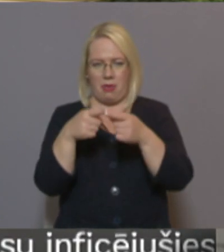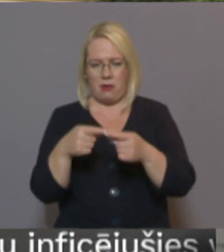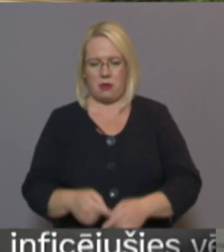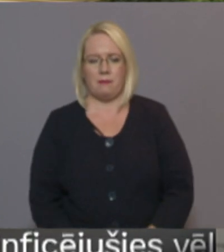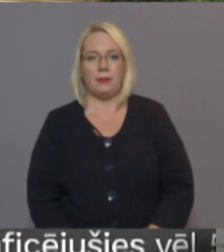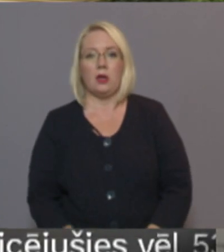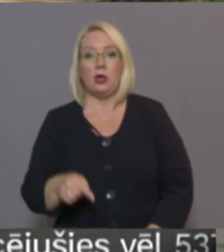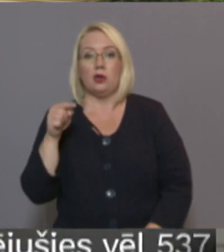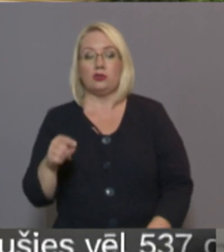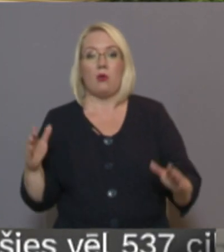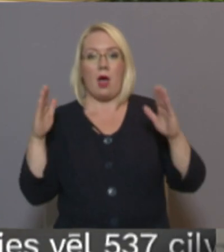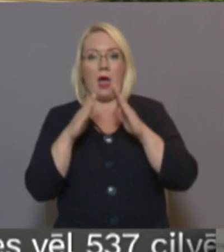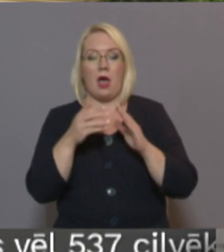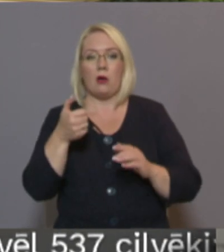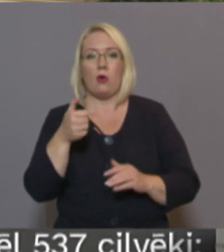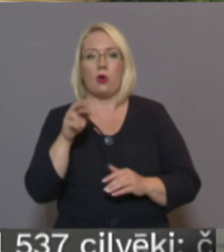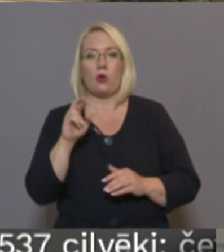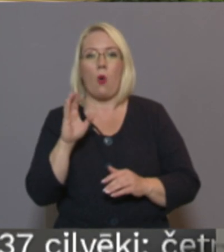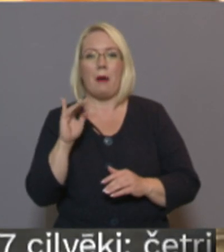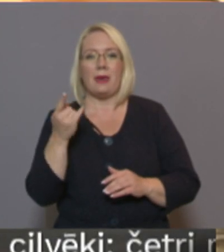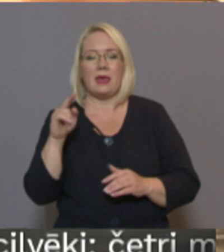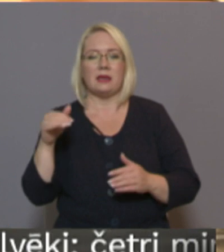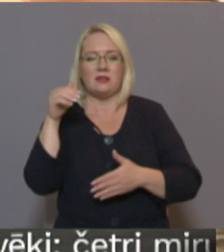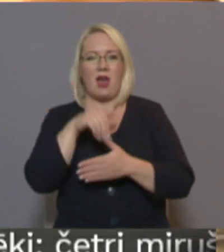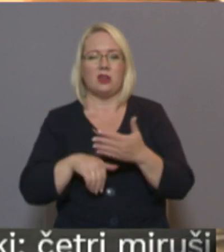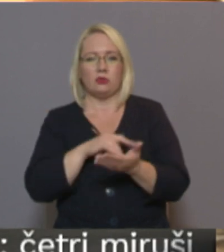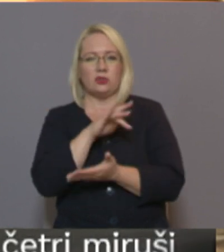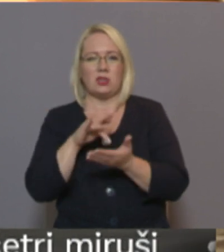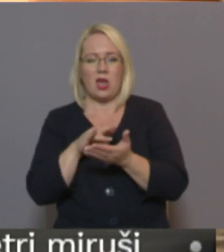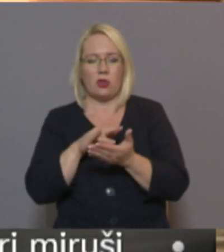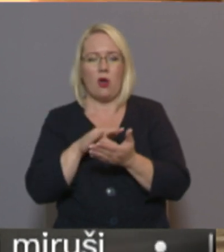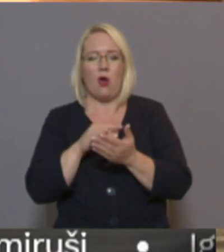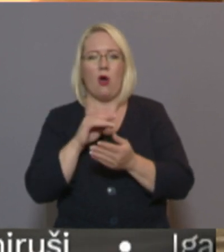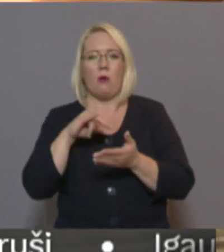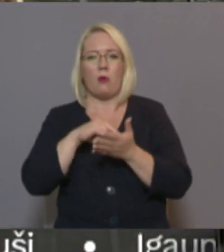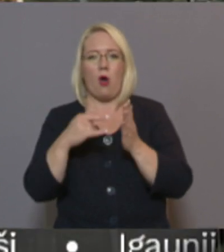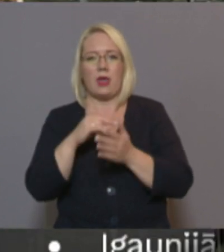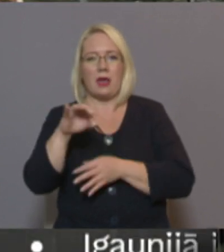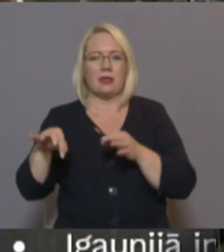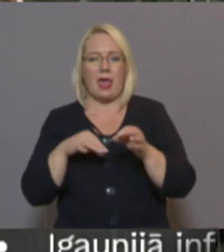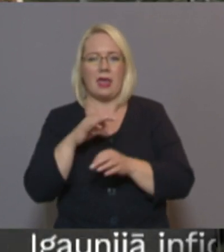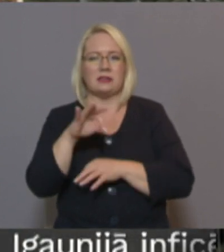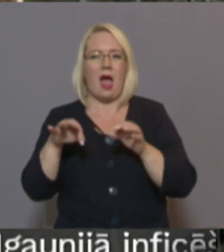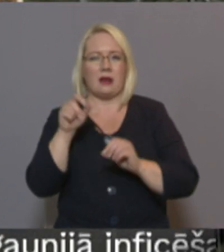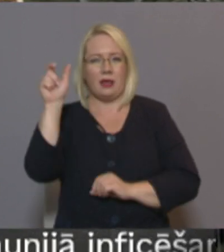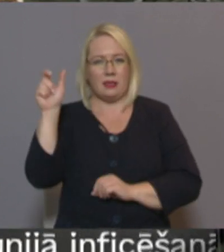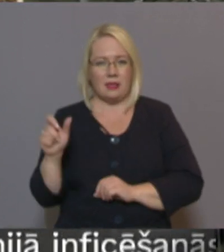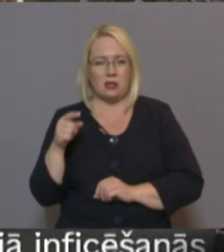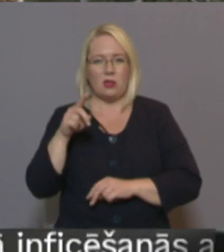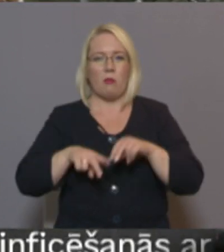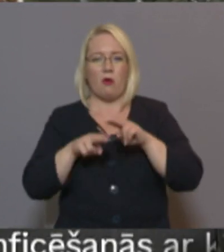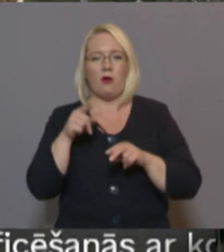Šo ēku Grobiņas vēsturiskajā centrā projektējas arhitekts Pauls Maks Berčī un tā celta 1882.